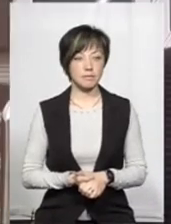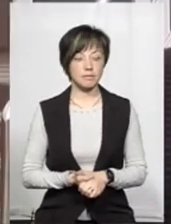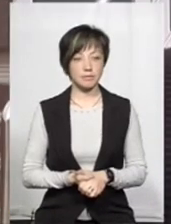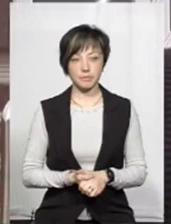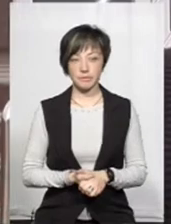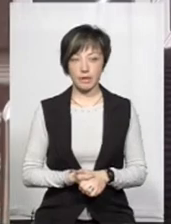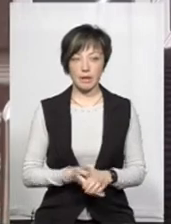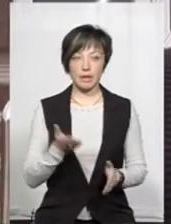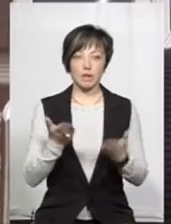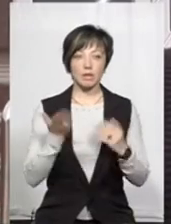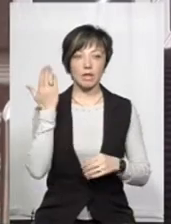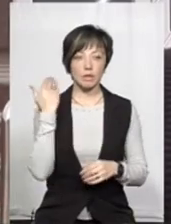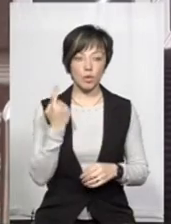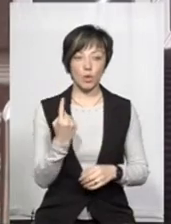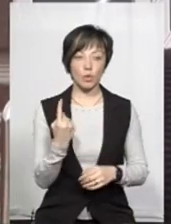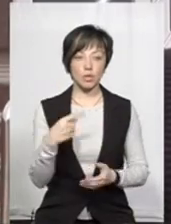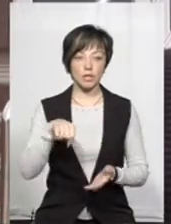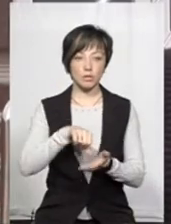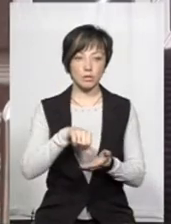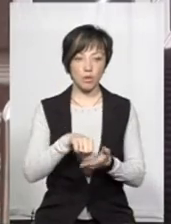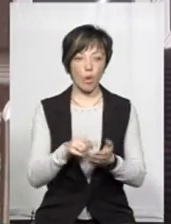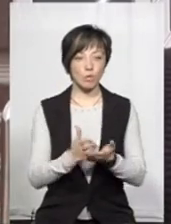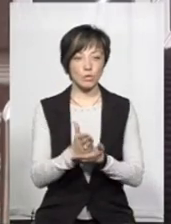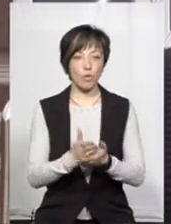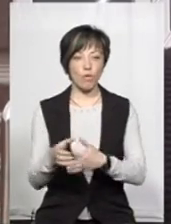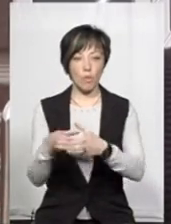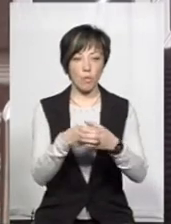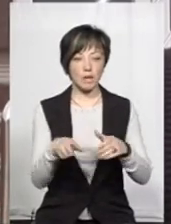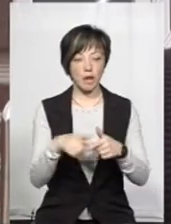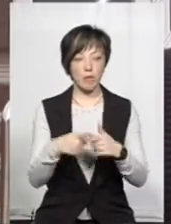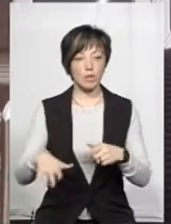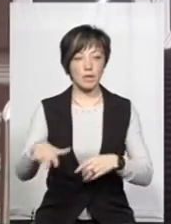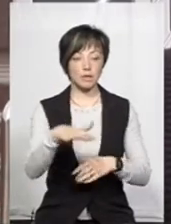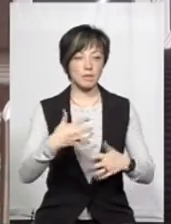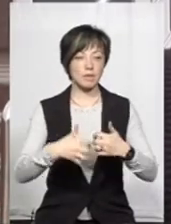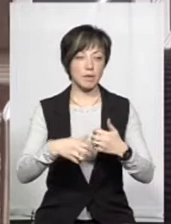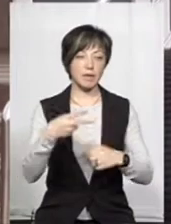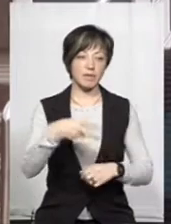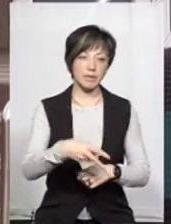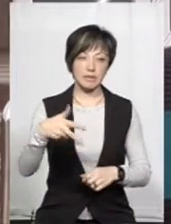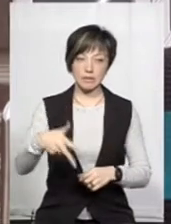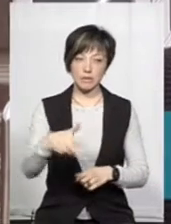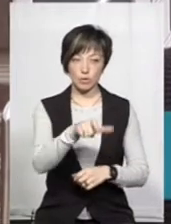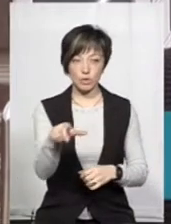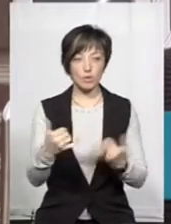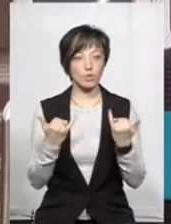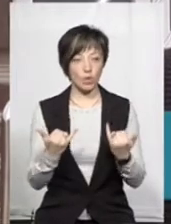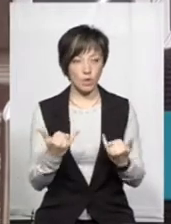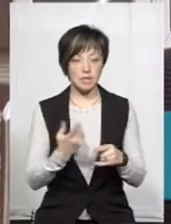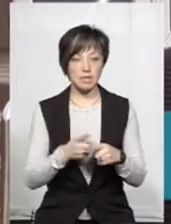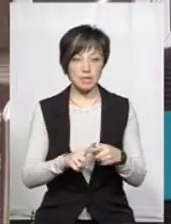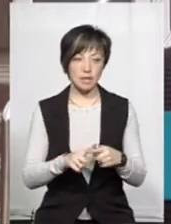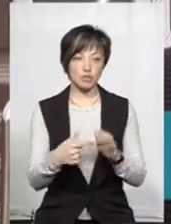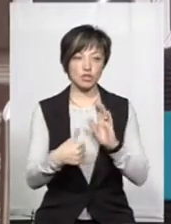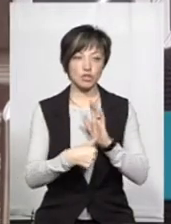Якщо раніше один дільничий обслуговував громаду або територію, де мешкає в середньому 2-3 тисячі людей, то сьогодні це в